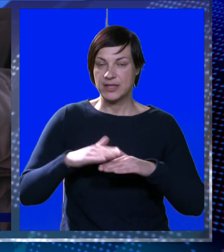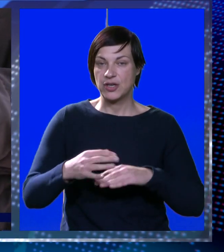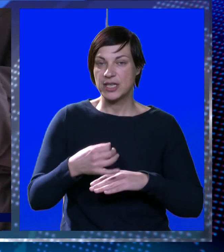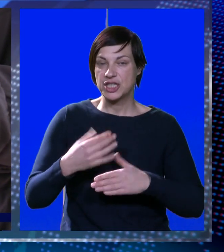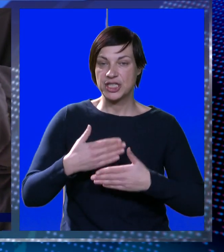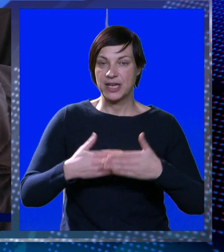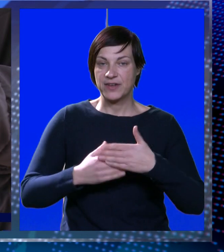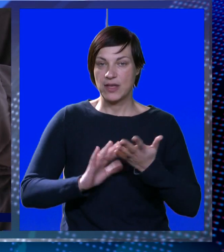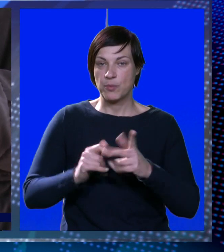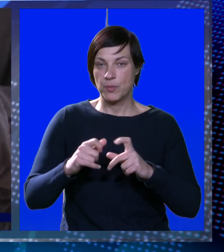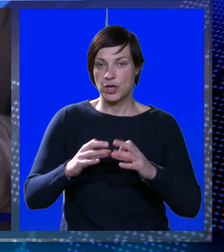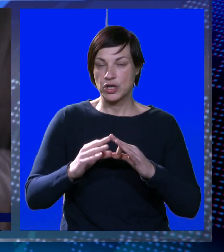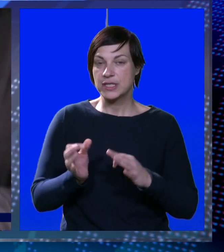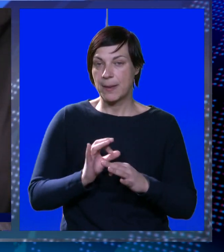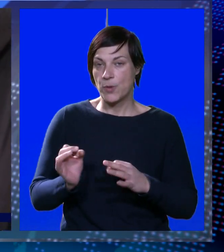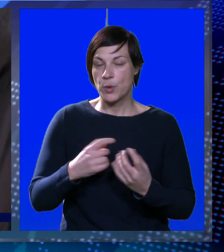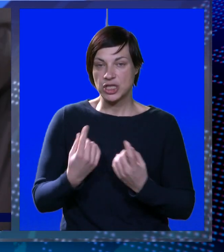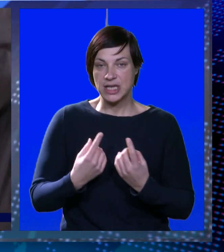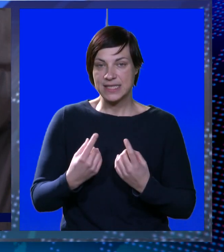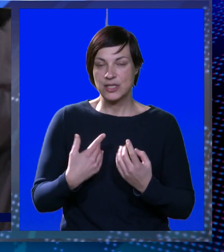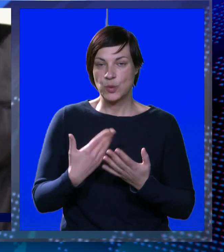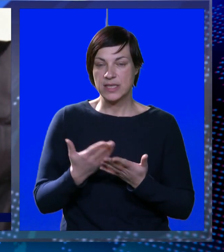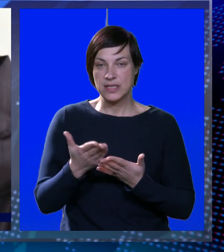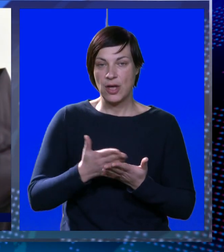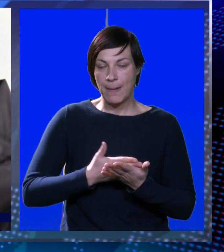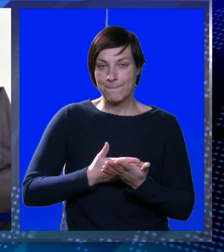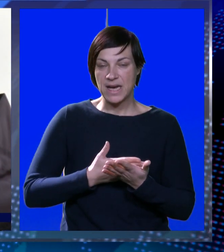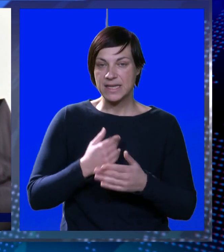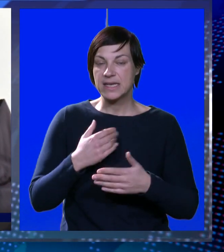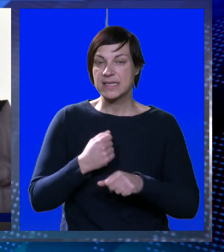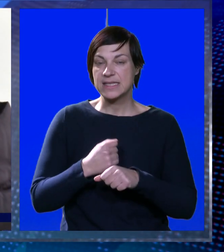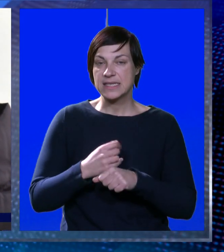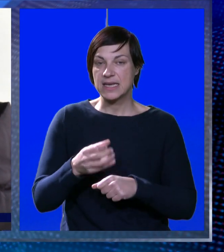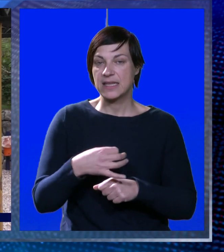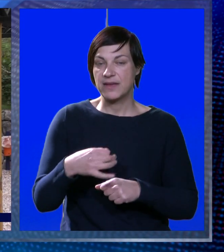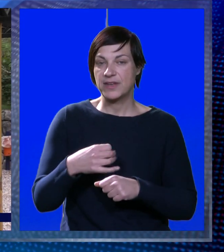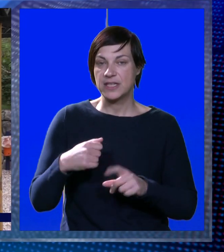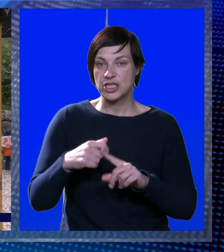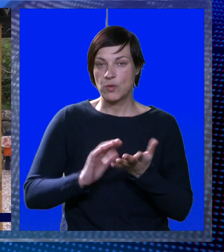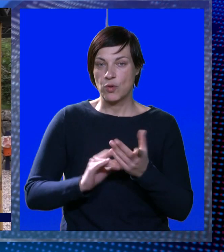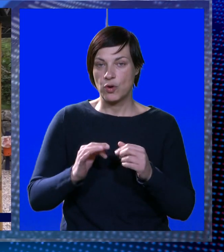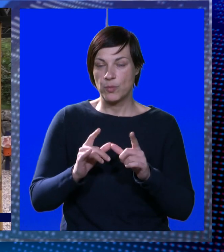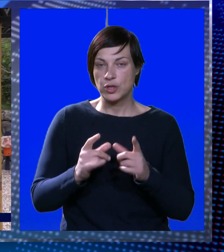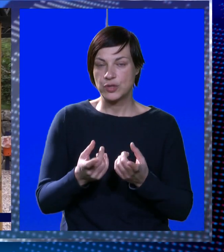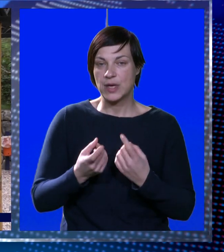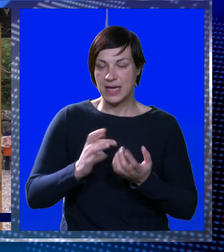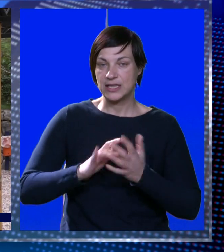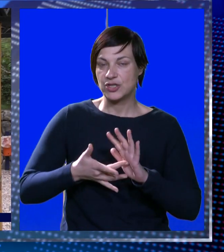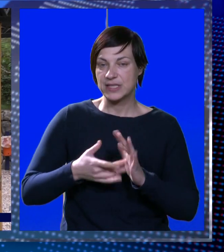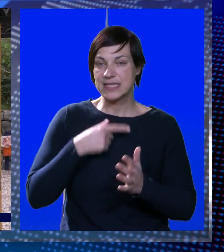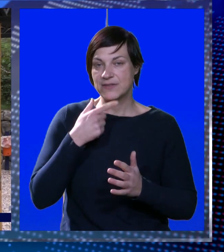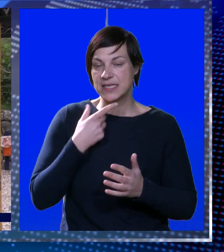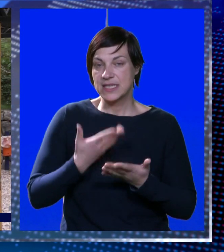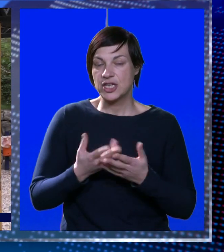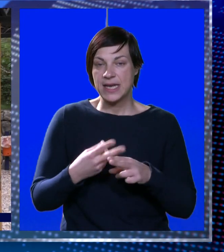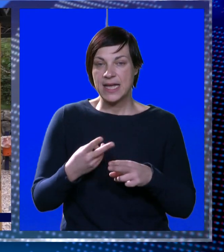nadogradnja dječjeg vrtića u Mokošici poboljšala situaciju. Planira se i izgradnja dječjeg vrtića u Komolcu, ali dok se